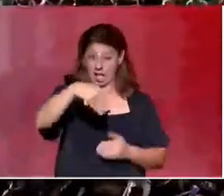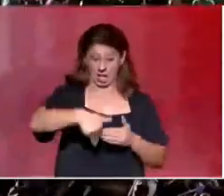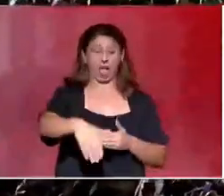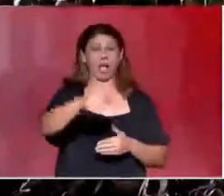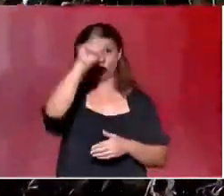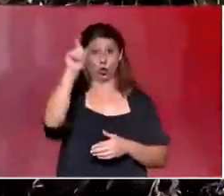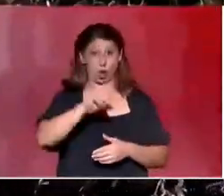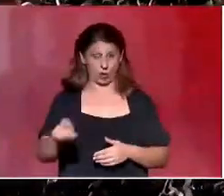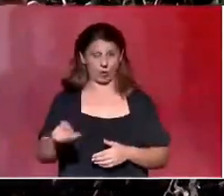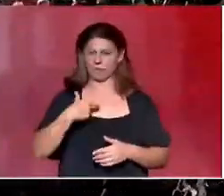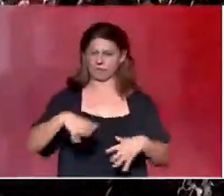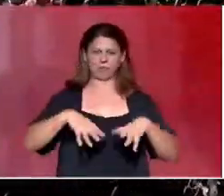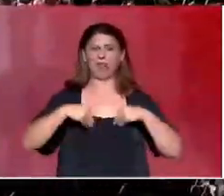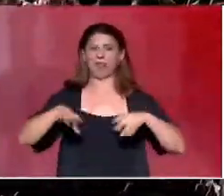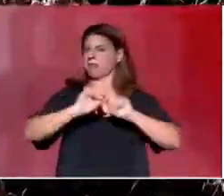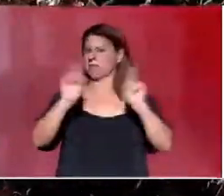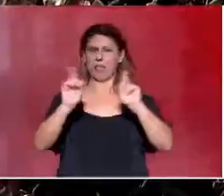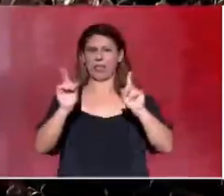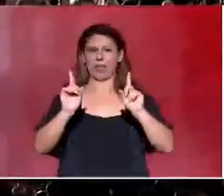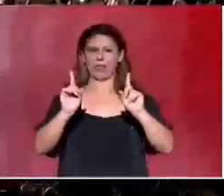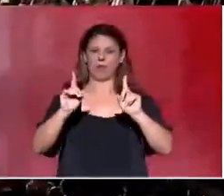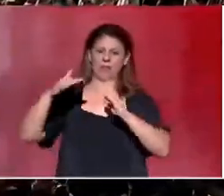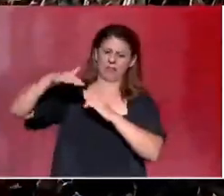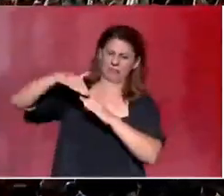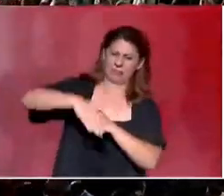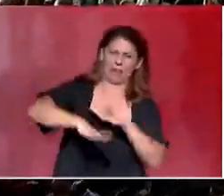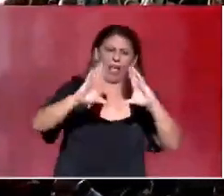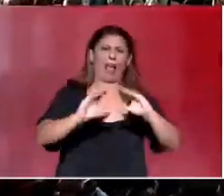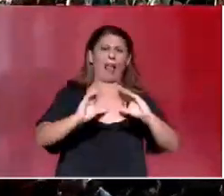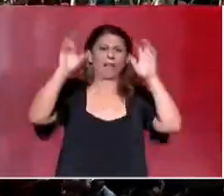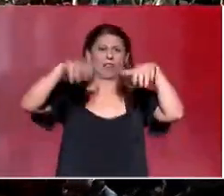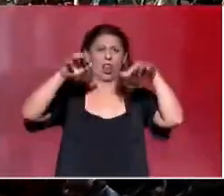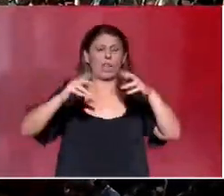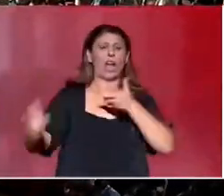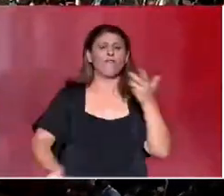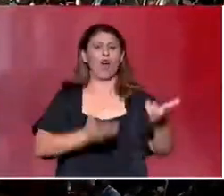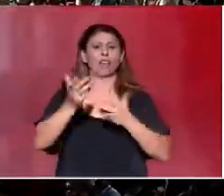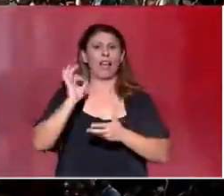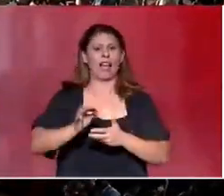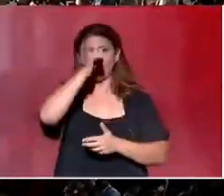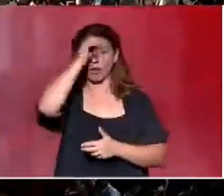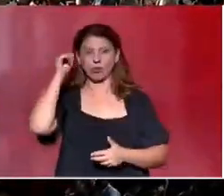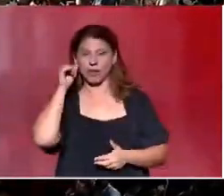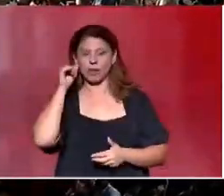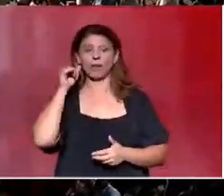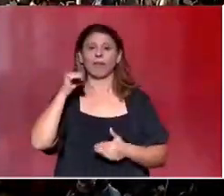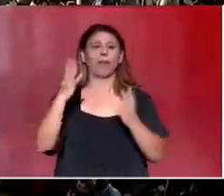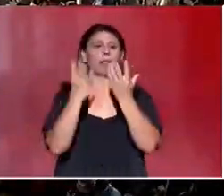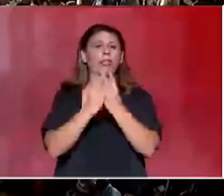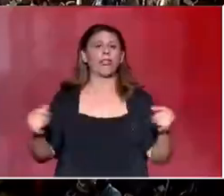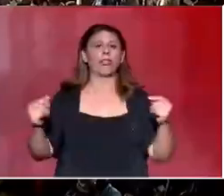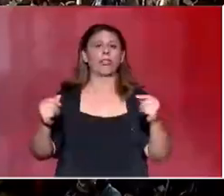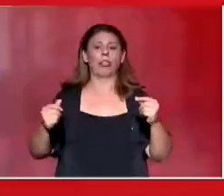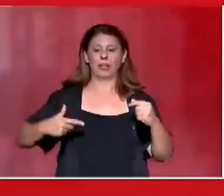δεχόμαστε να βουλιάζει στις λάσπες, να καίγεται κάθε καλοκαίρι, να χάνεται στη σύγκρουση